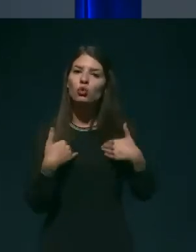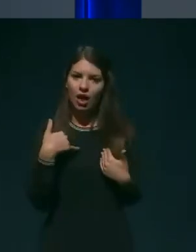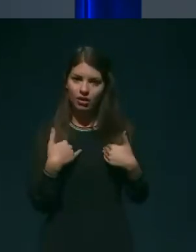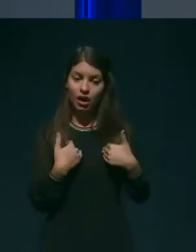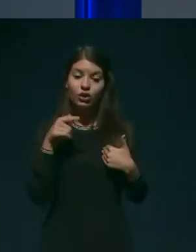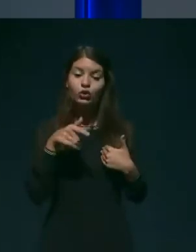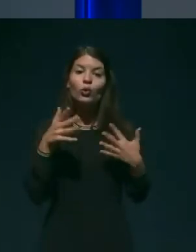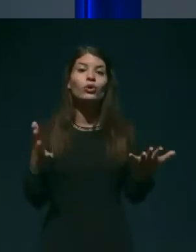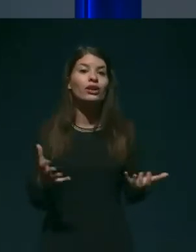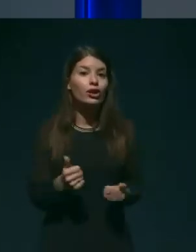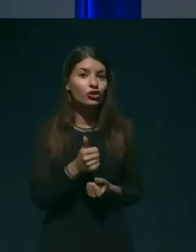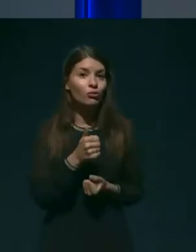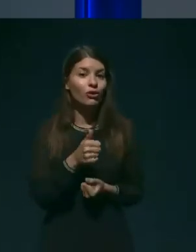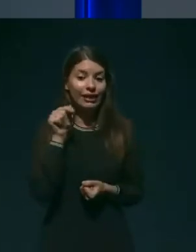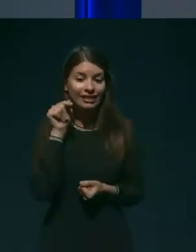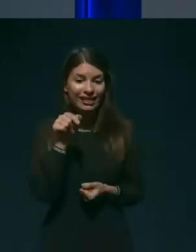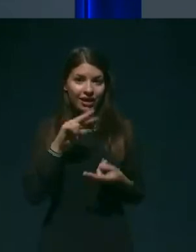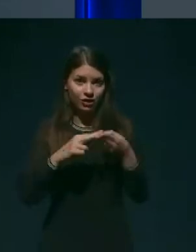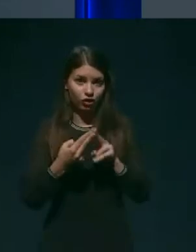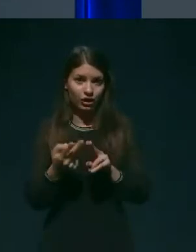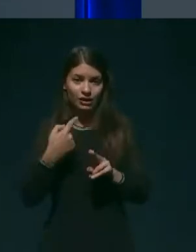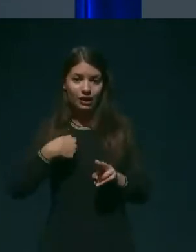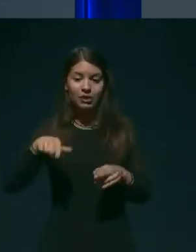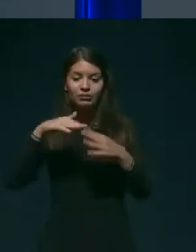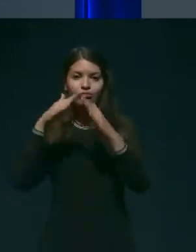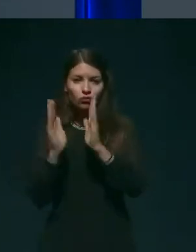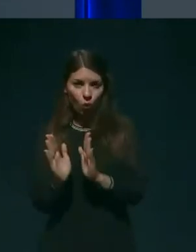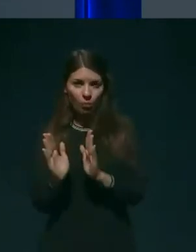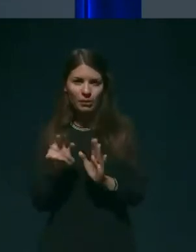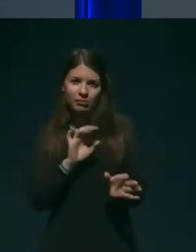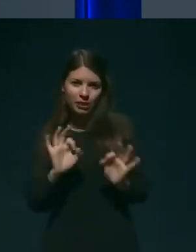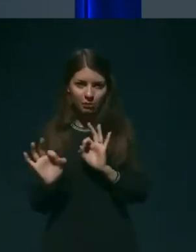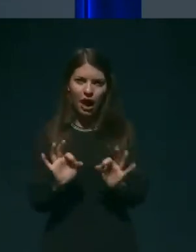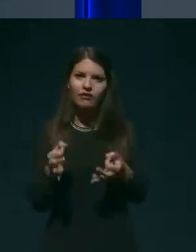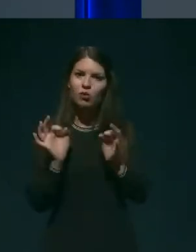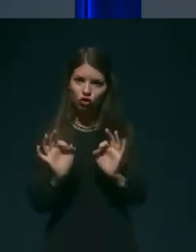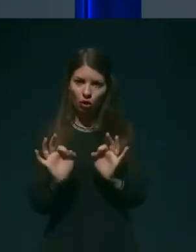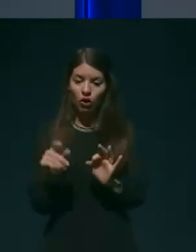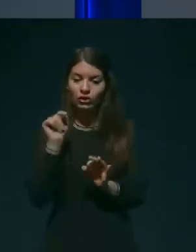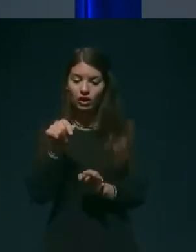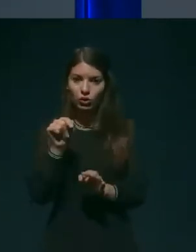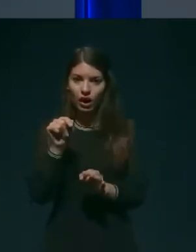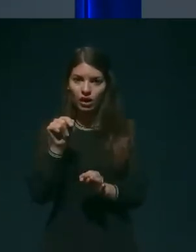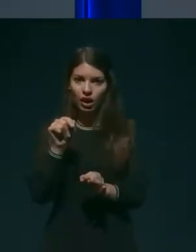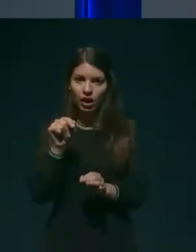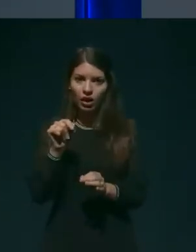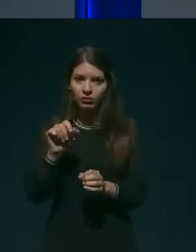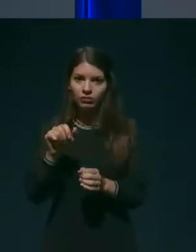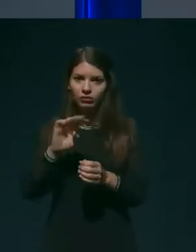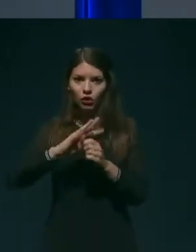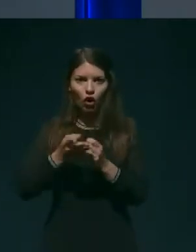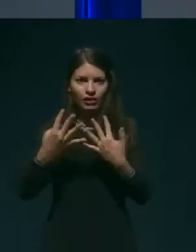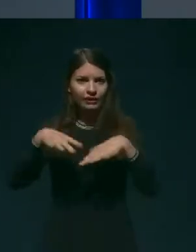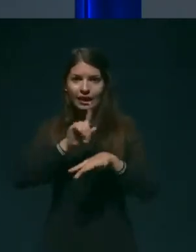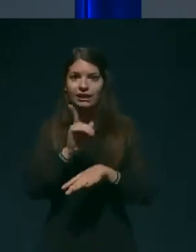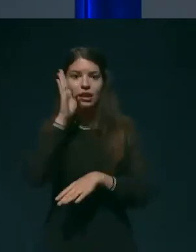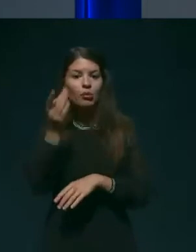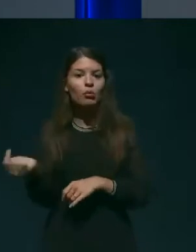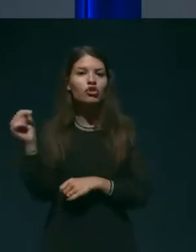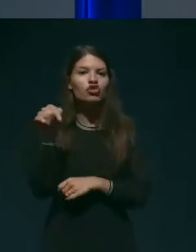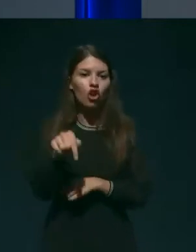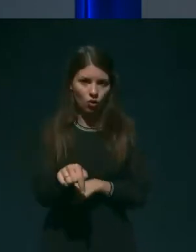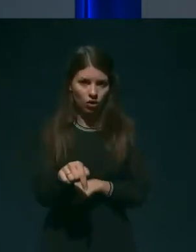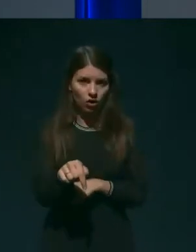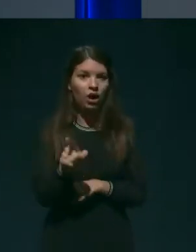način, da dom pripravimo na ta način, da okužba noter ne pride, če pa okužba not zaznamo, je pa treba čim pre epidemijo